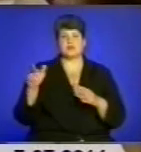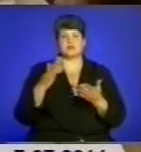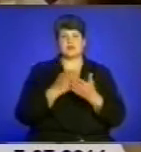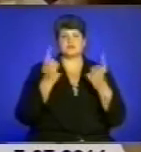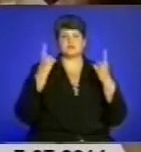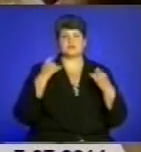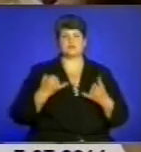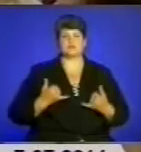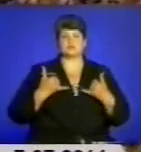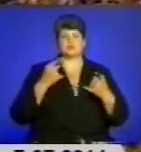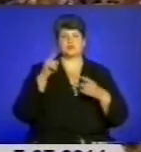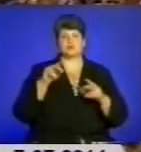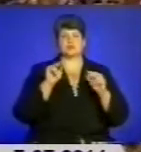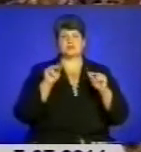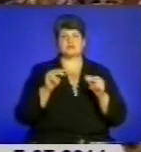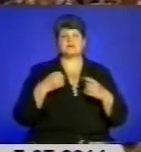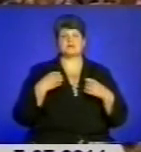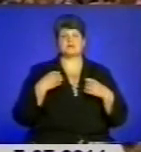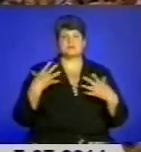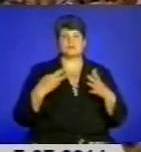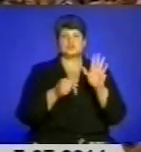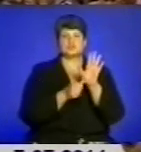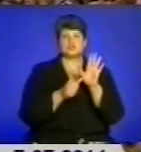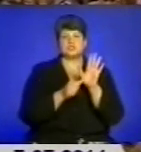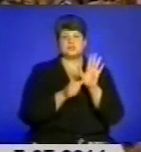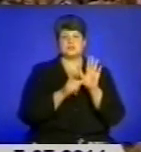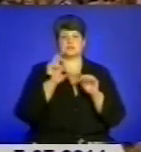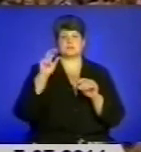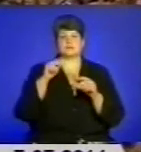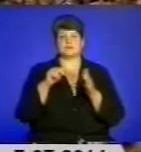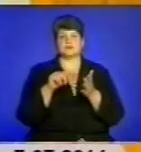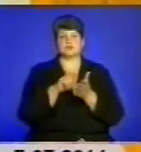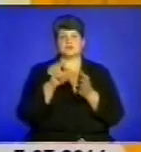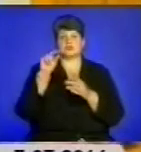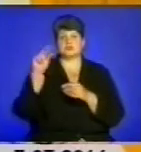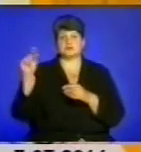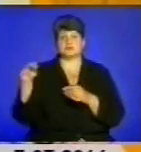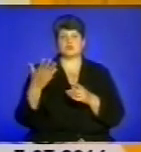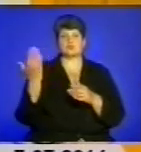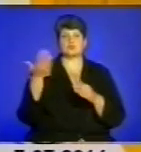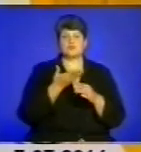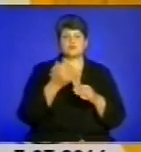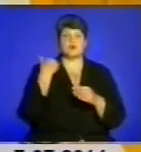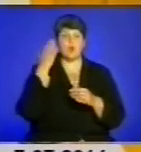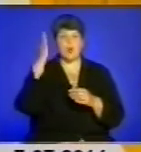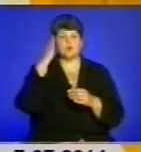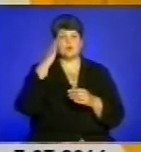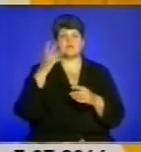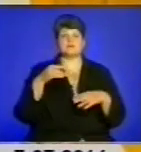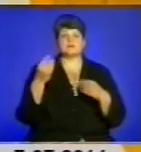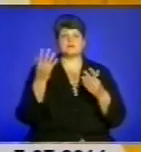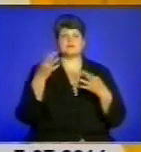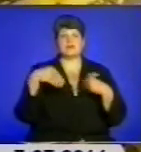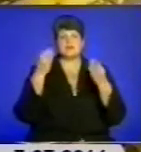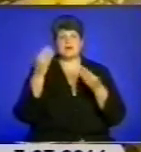року, але його честь святкується аж шість дат. Страдних празник зачаття – різдва, осік новіння голови, перше і друге – знайдення голови, третє – знайдення